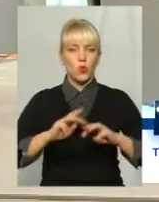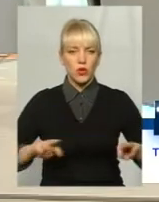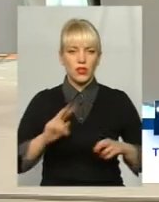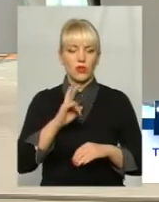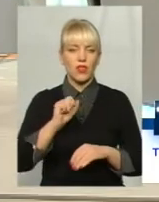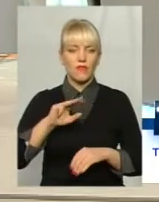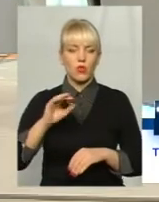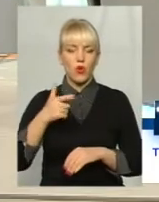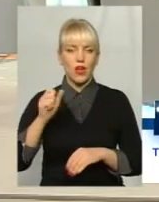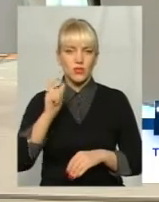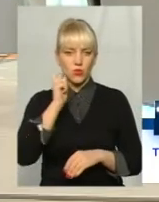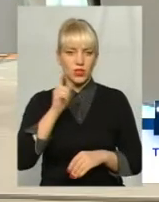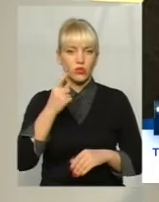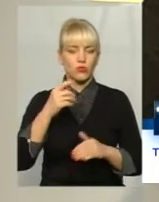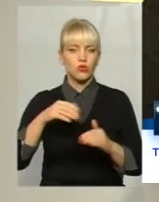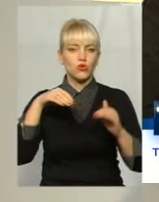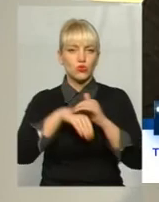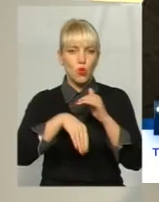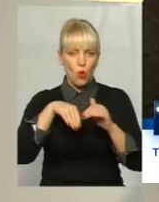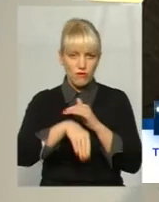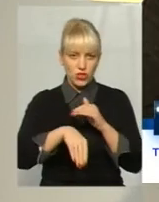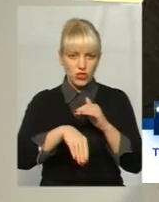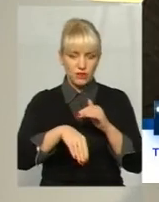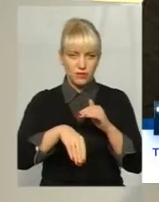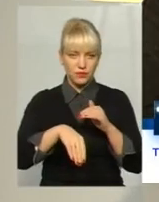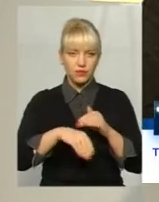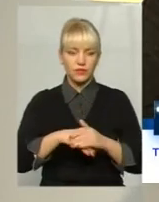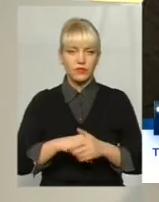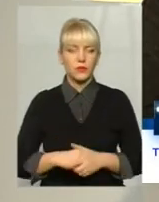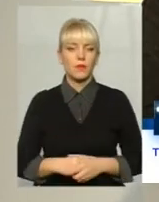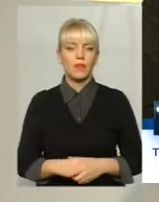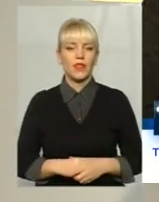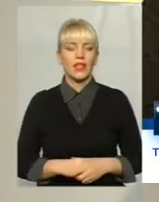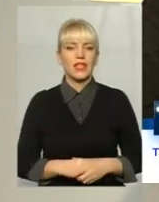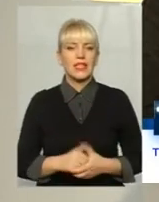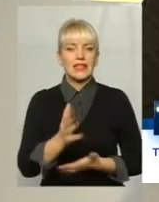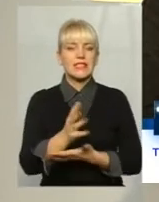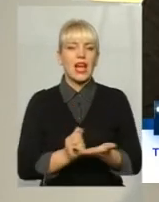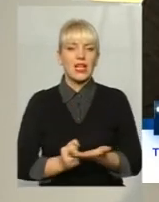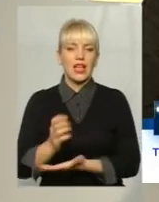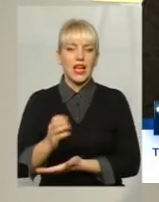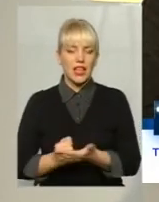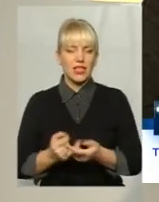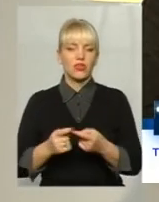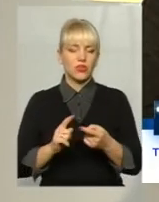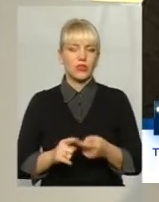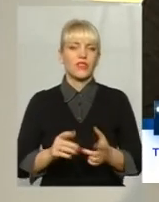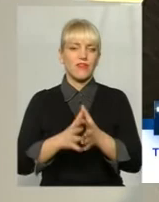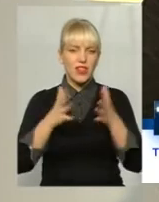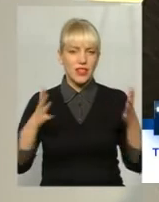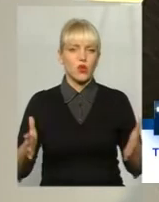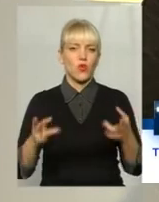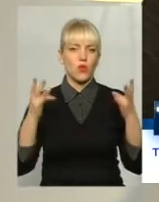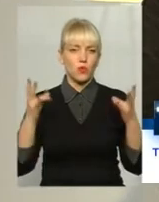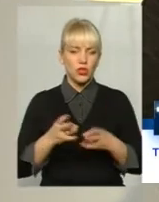тому, що підземні сховища закладено велике, то необхідна кількість газу, яка потрібна на